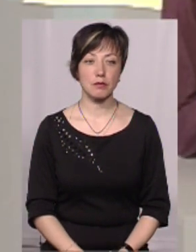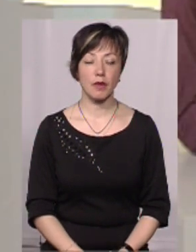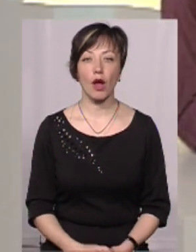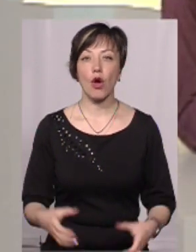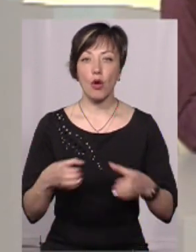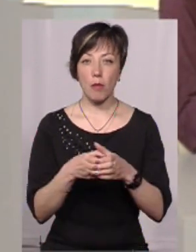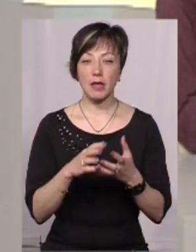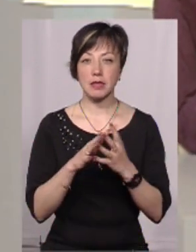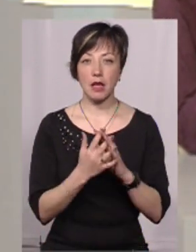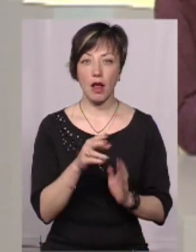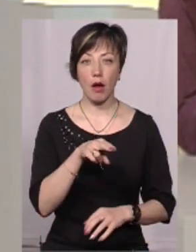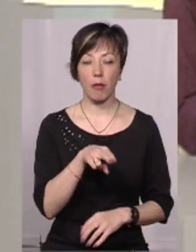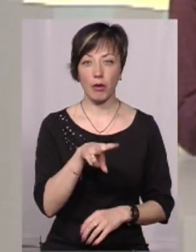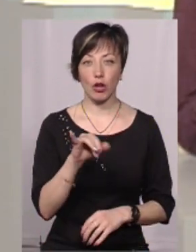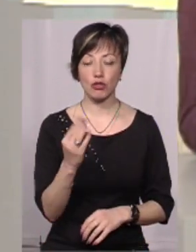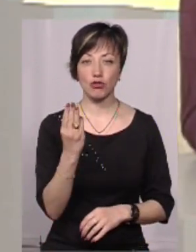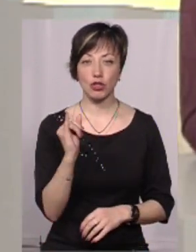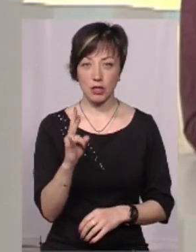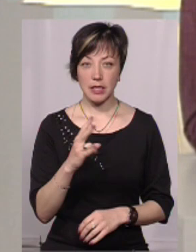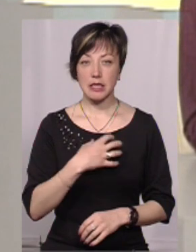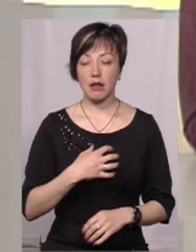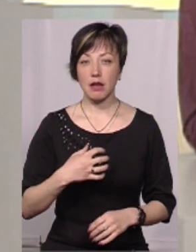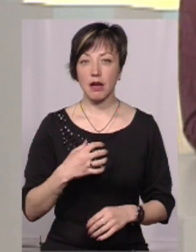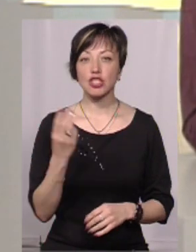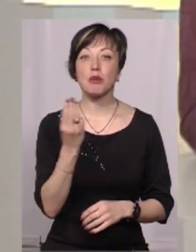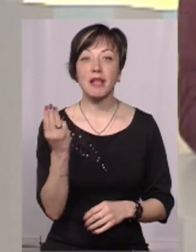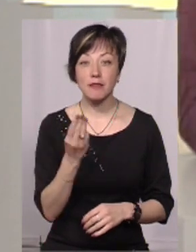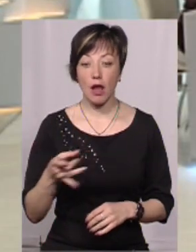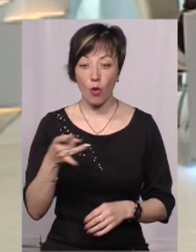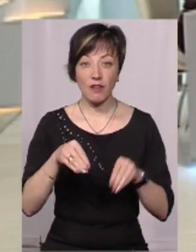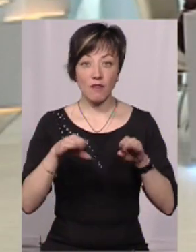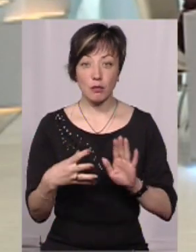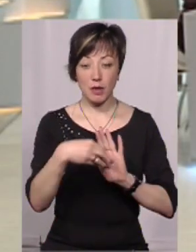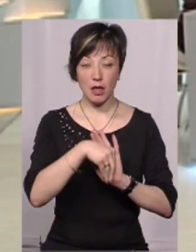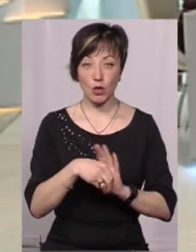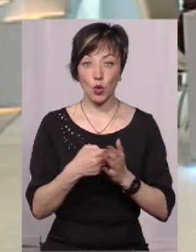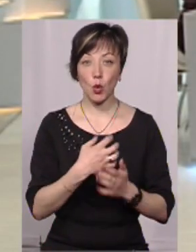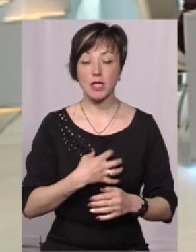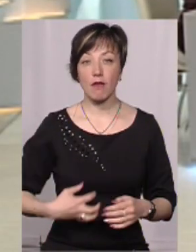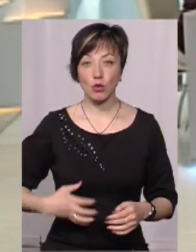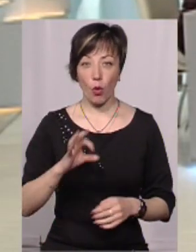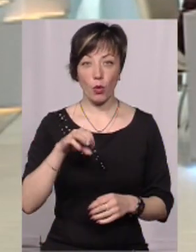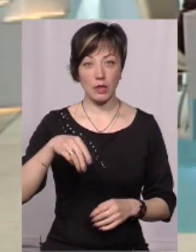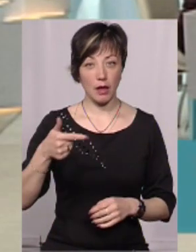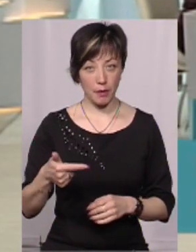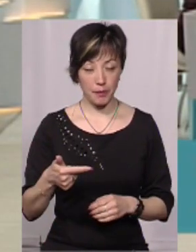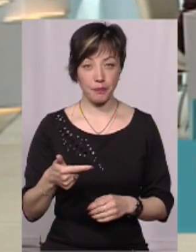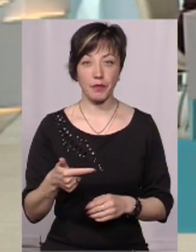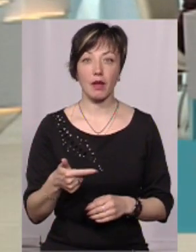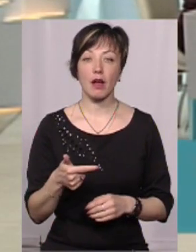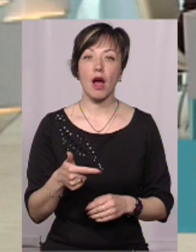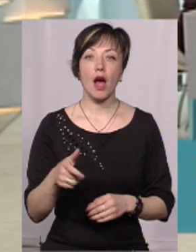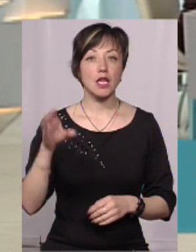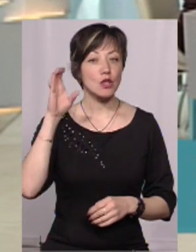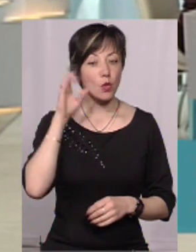Громада села Пліщин Шепетівського району вирішила приєднатися до Славуцької ОТГ, про неї ми щойно говорили, на